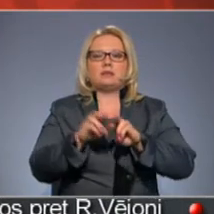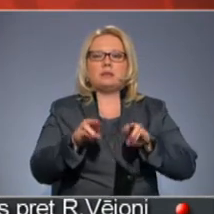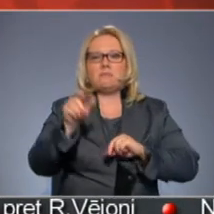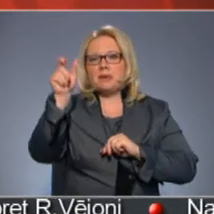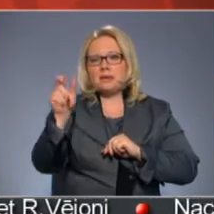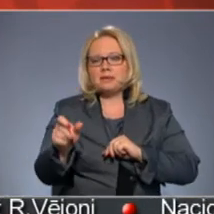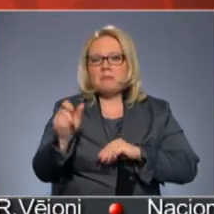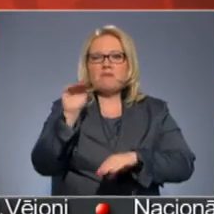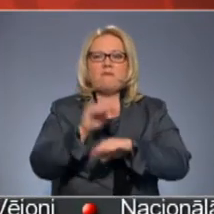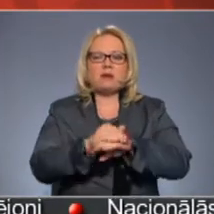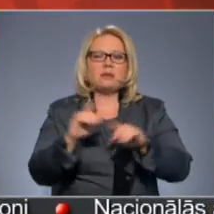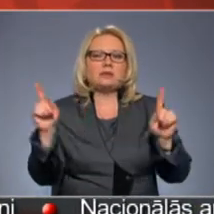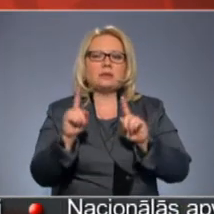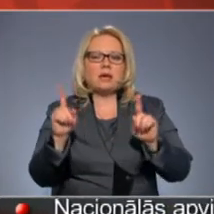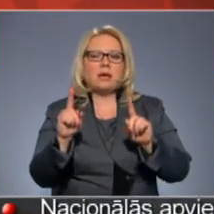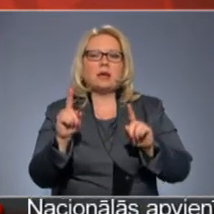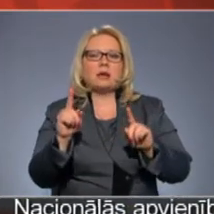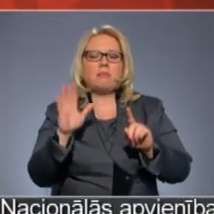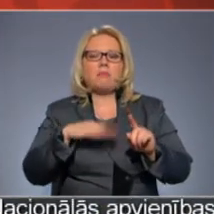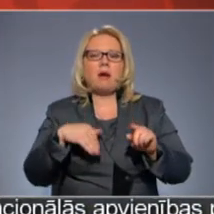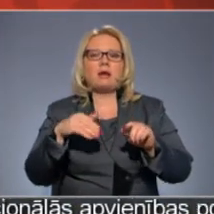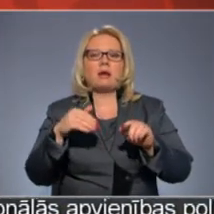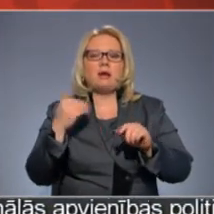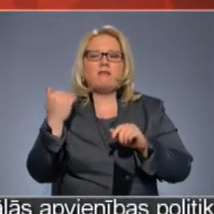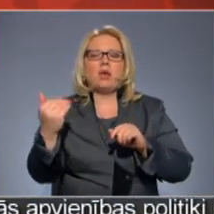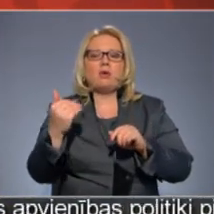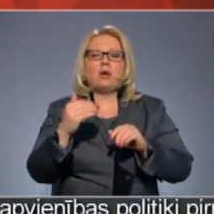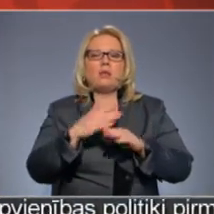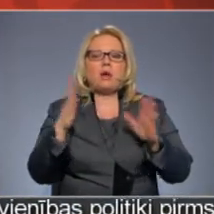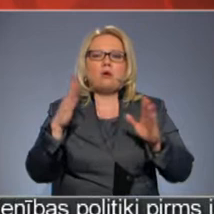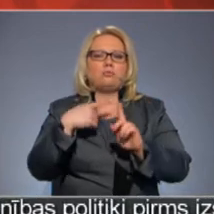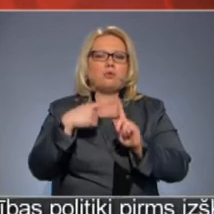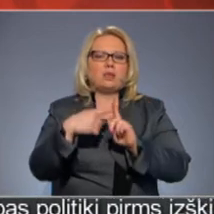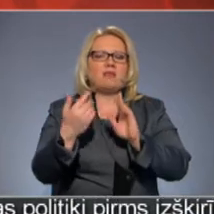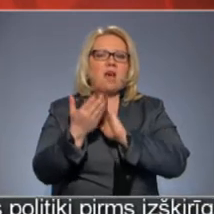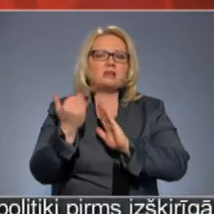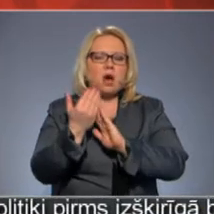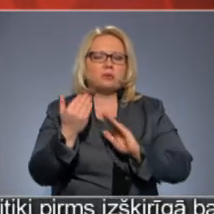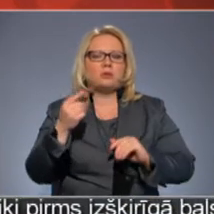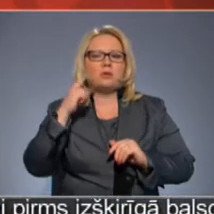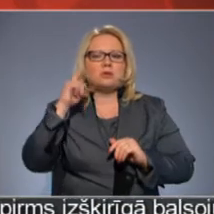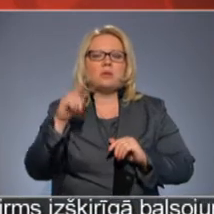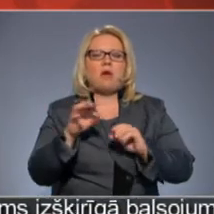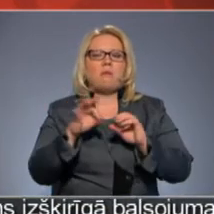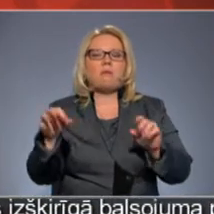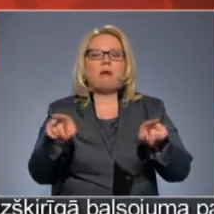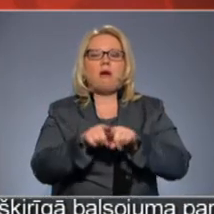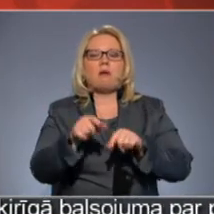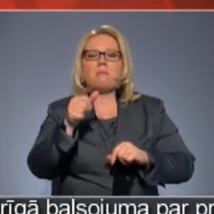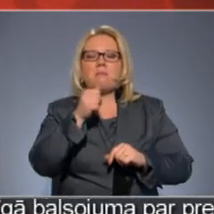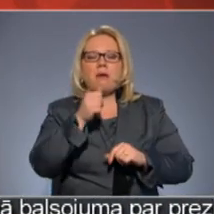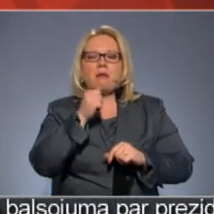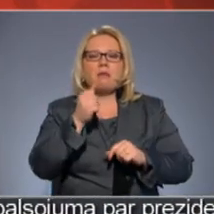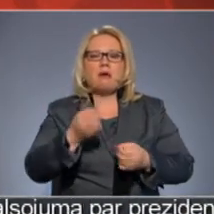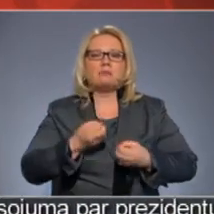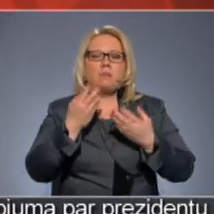ministram. Faktiski viņam ir, par viņu ir bijuši ļoti pozitīvs atsauksmes un zināmā mērā viņš ir arī mēģinājis paust